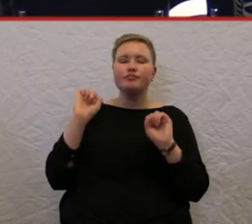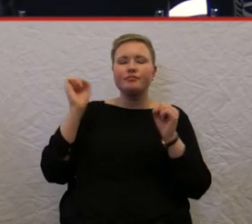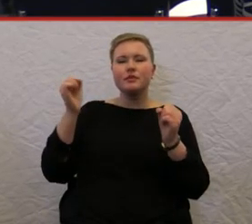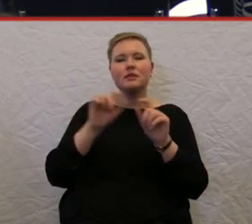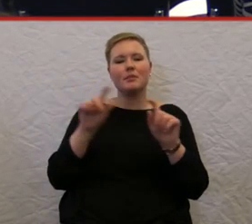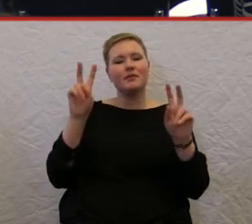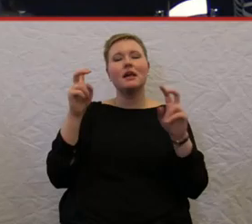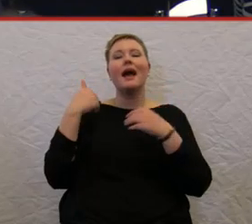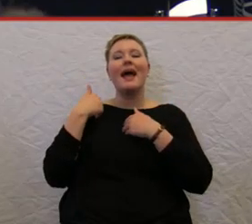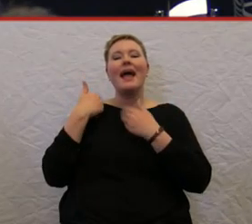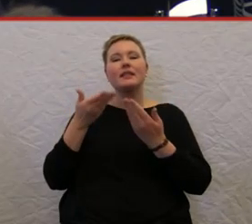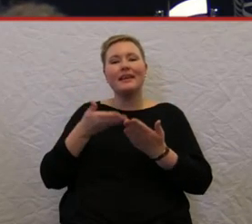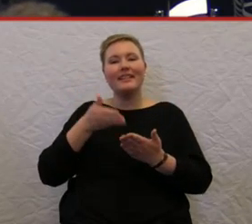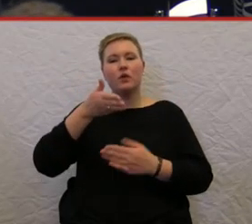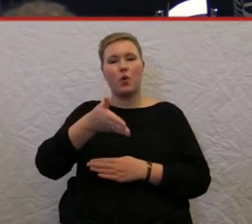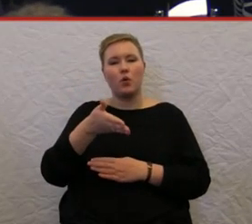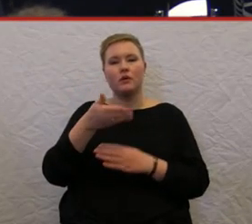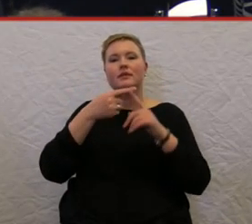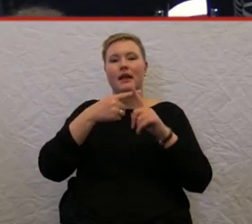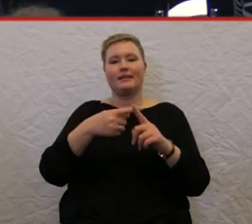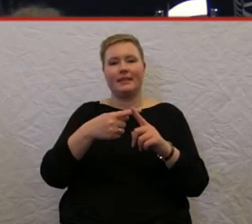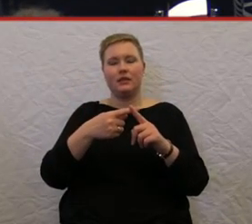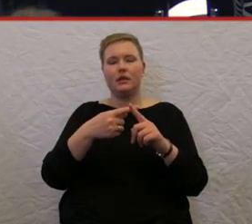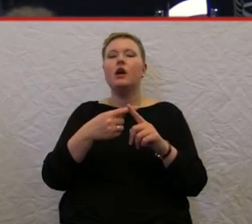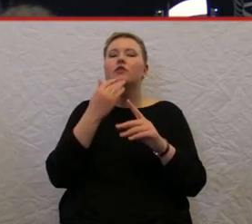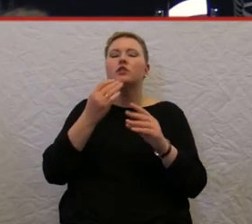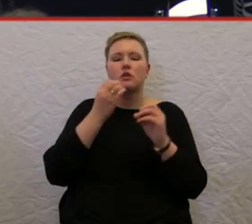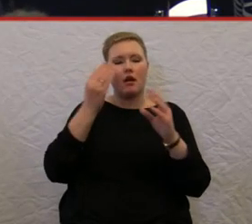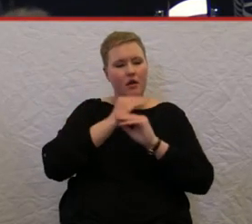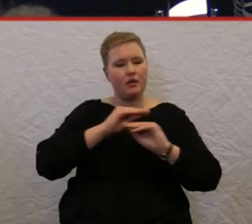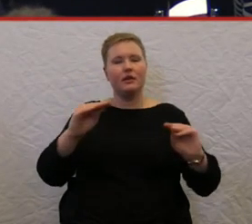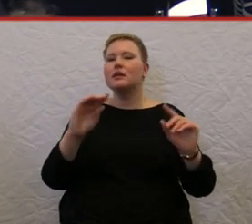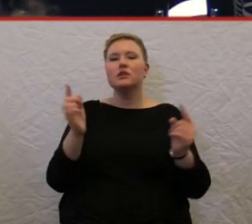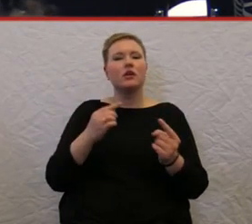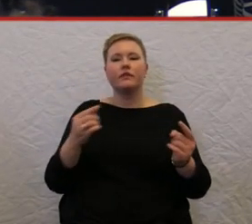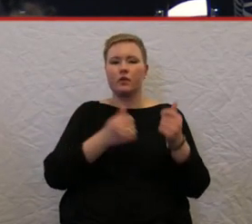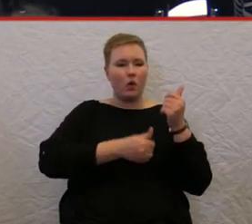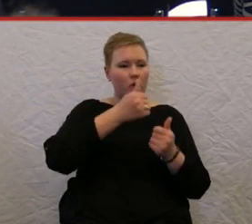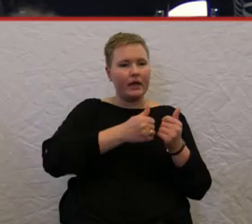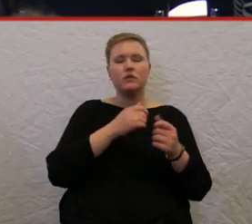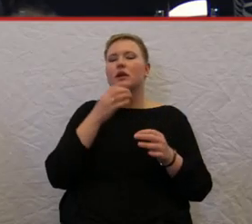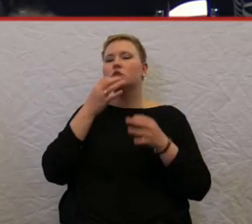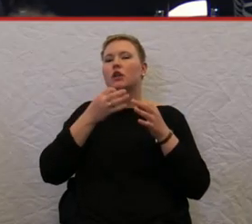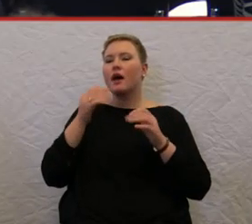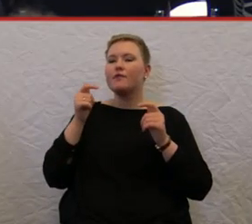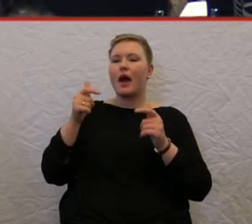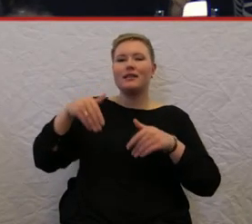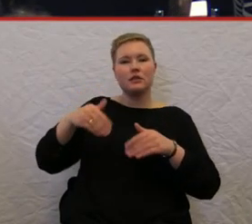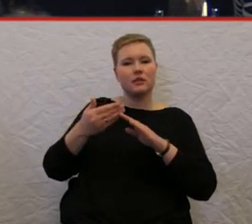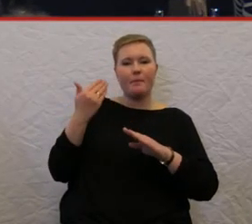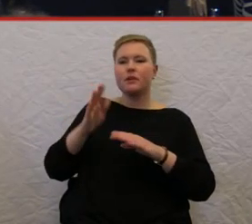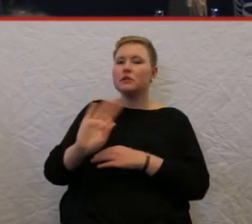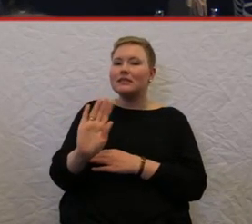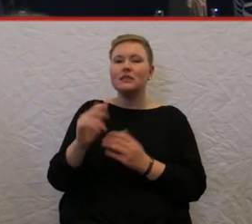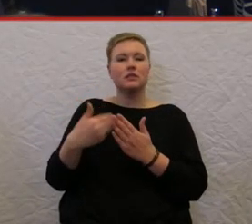Ich möchte ausdrücklich sagen, das ist keine Konkurrenz und soll auch niemand seinen Sonderfahrdienst wegnehmen, sondern es ist eine Möglichkeit,